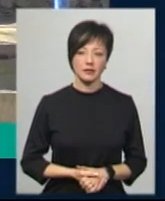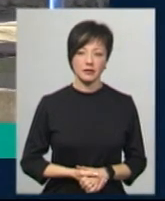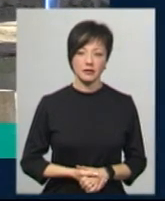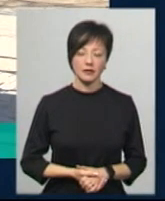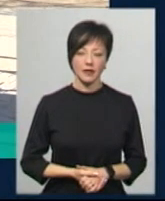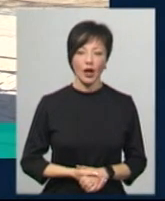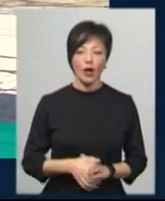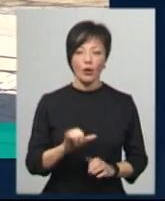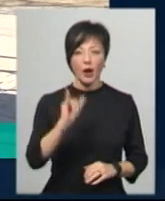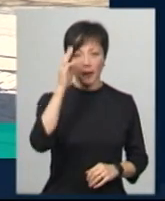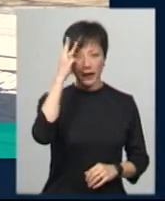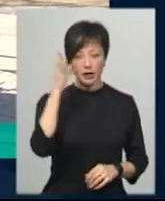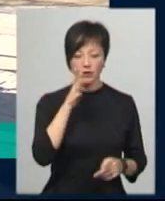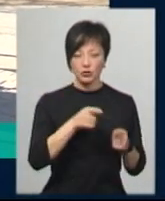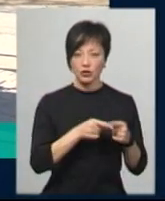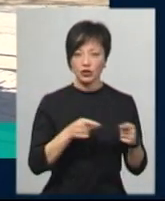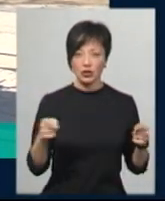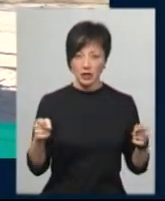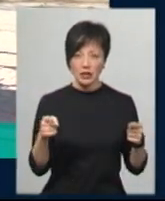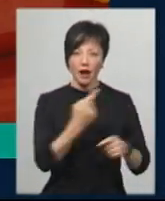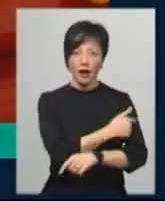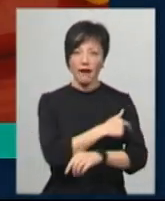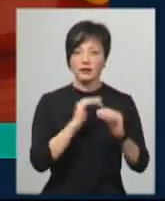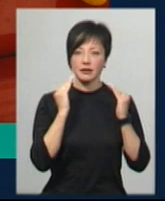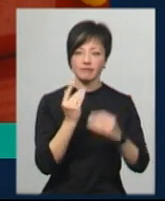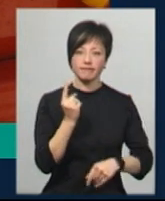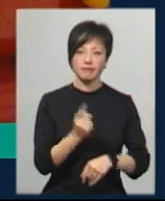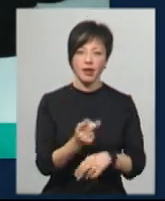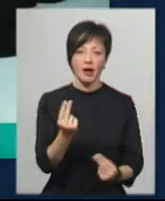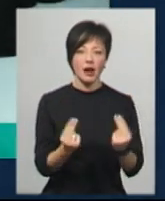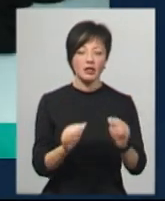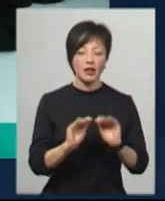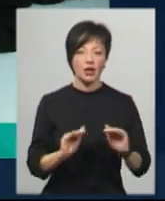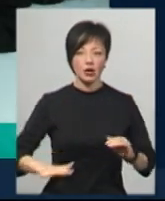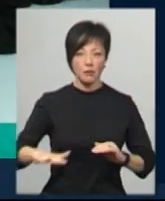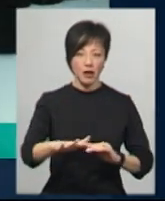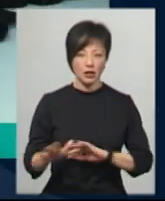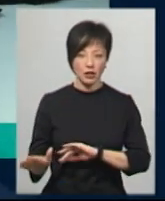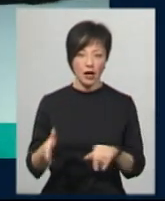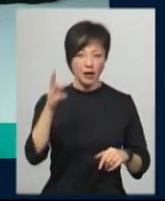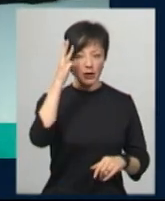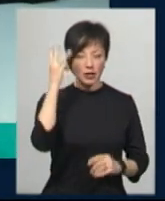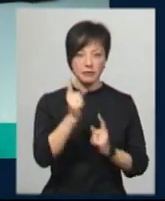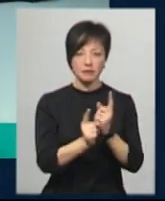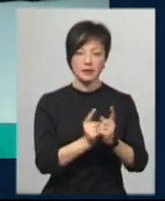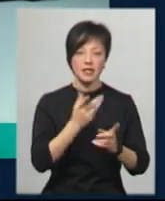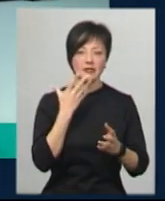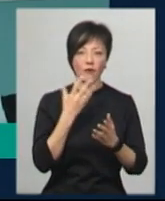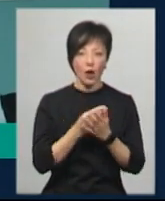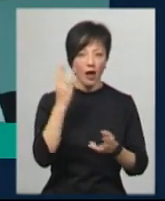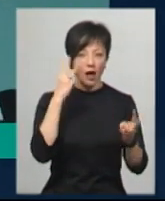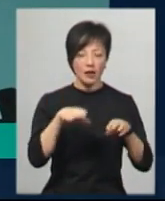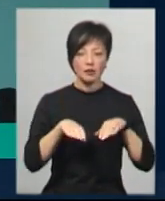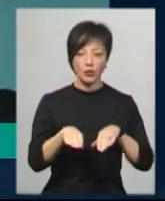У Хмельницькому під час карантину заборонили гратися на дитячих майданчиках. Хмельничанка перепрофілювала своє ателіє на цех